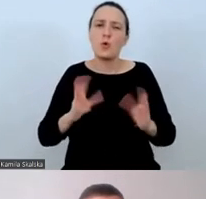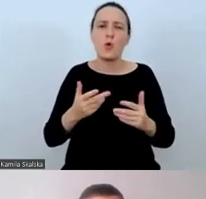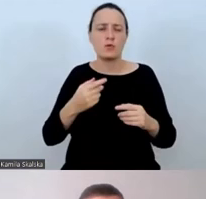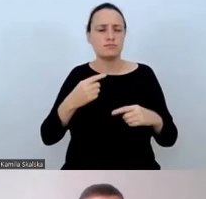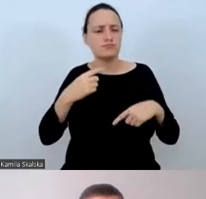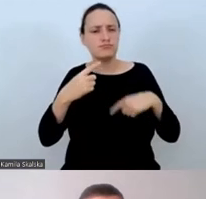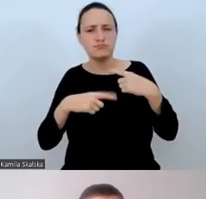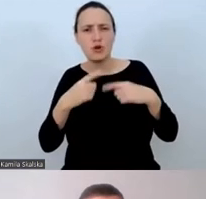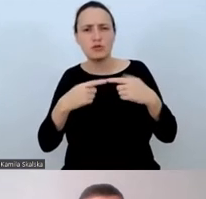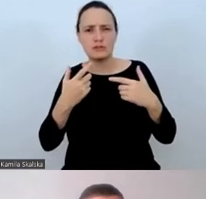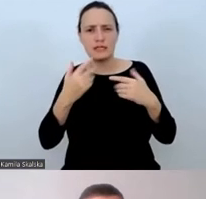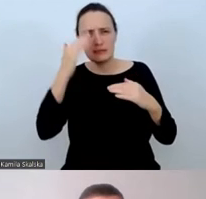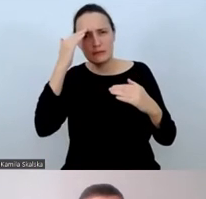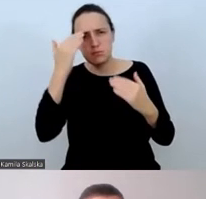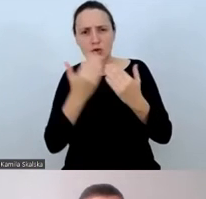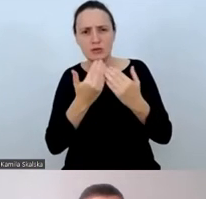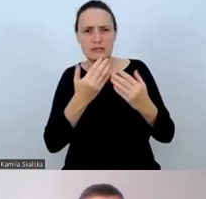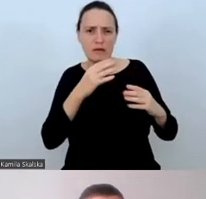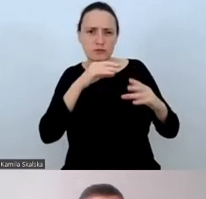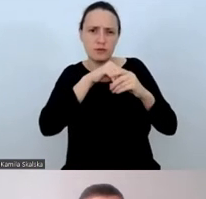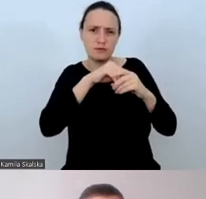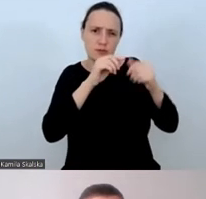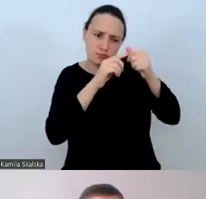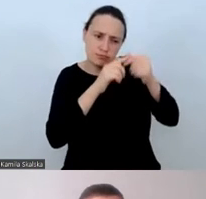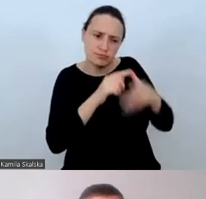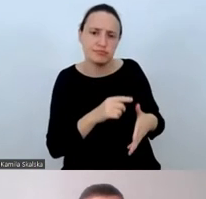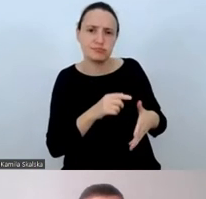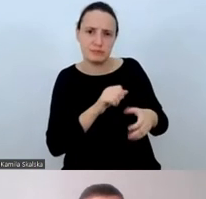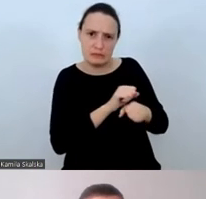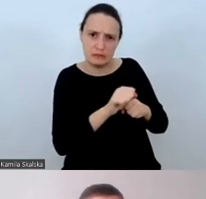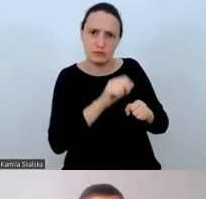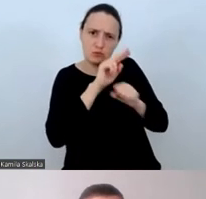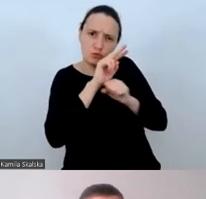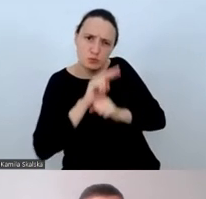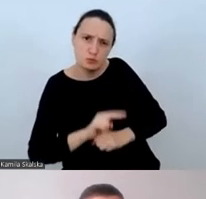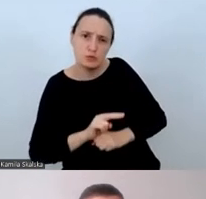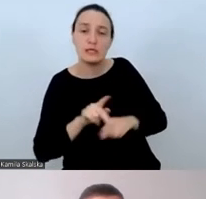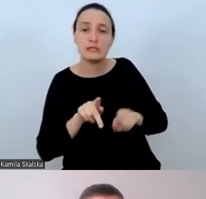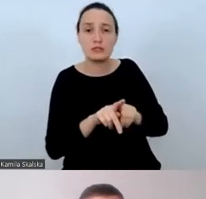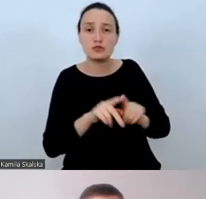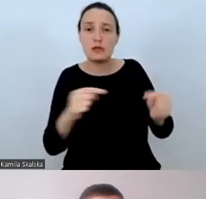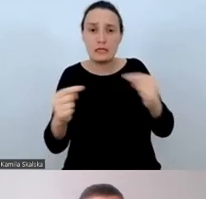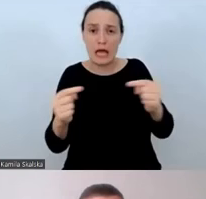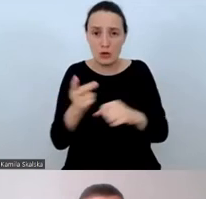sformułowaliśmy definicję monitorowania w kontekście tłumaczeń dialogowych.